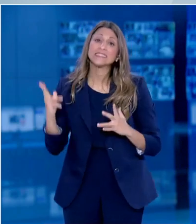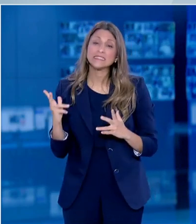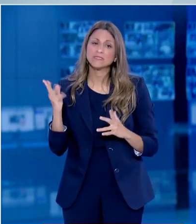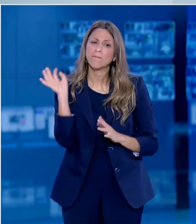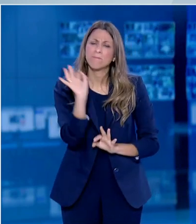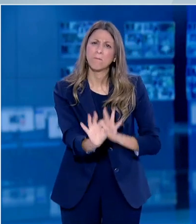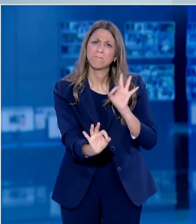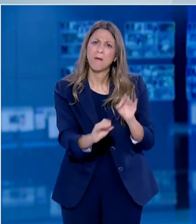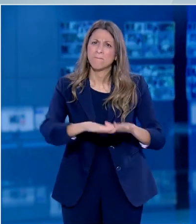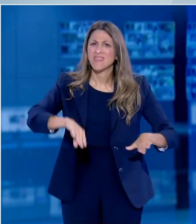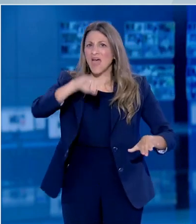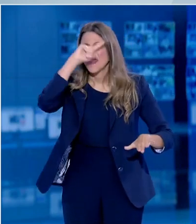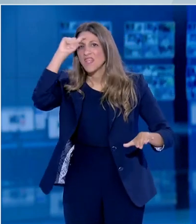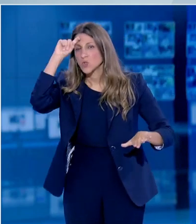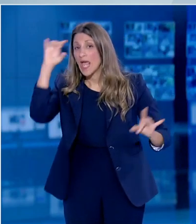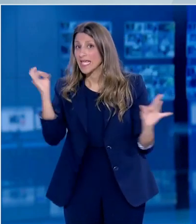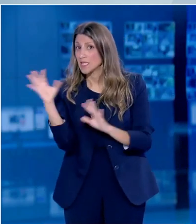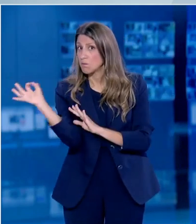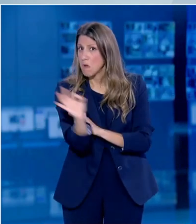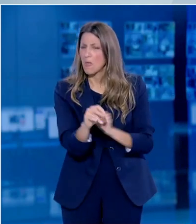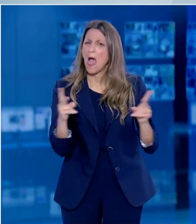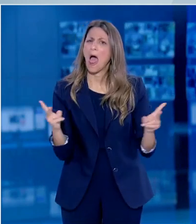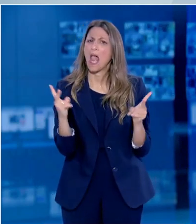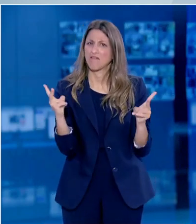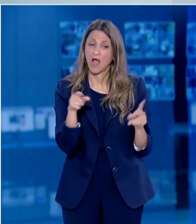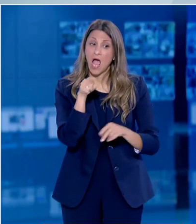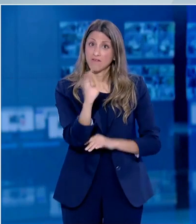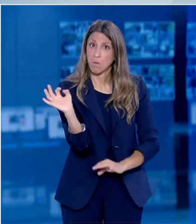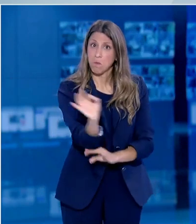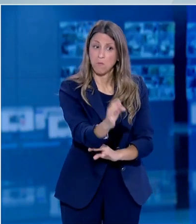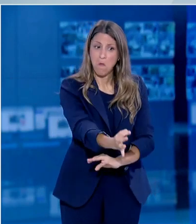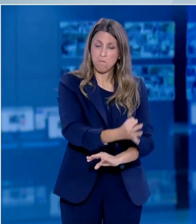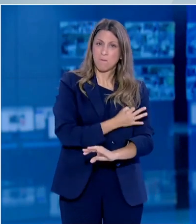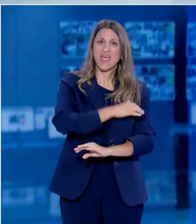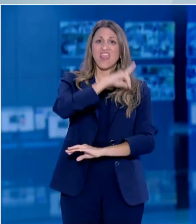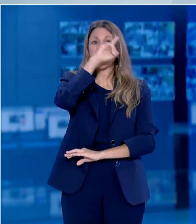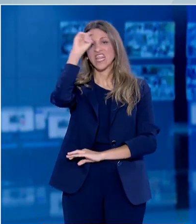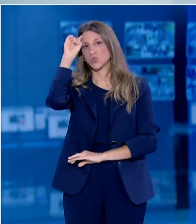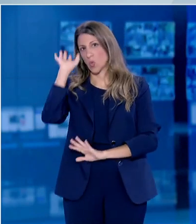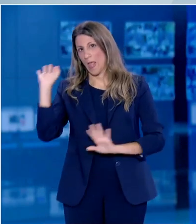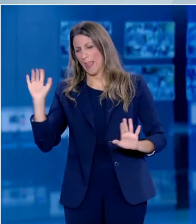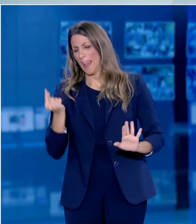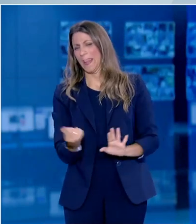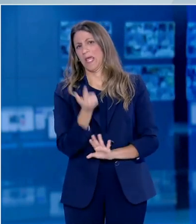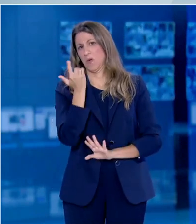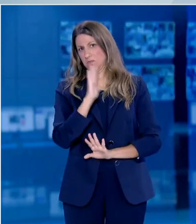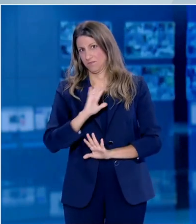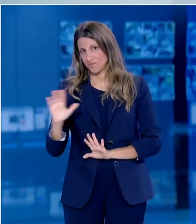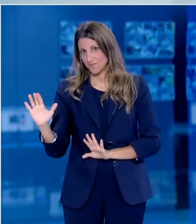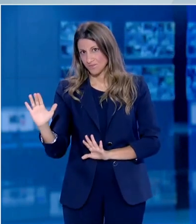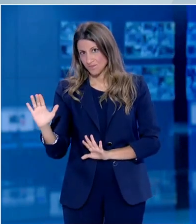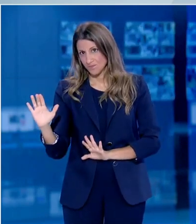μολυνθούν και νοσούν υπιότερα, ενώ ο ρόλος τους στη μετάδοση της νόσου φαίνεται να υπάρχει αλλά ίσως σε περιορισμένο βαθμό.